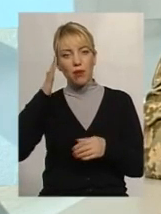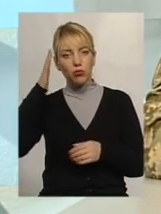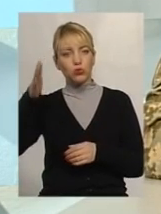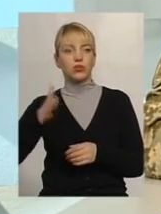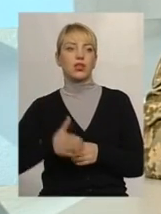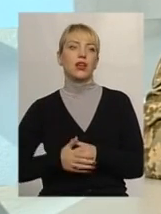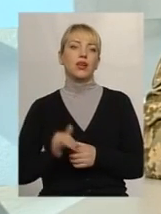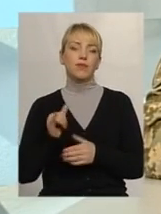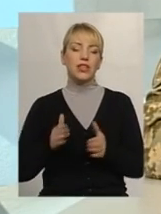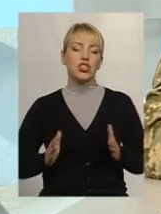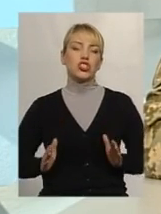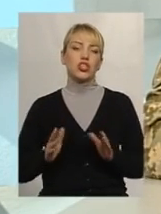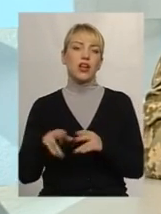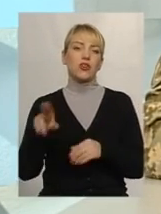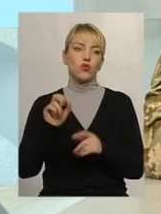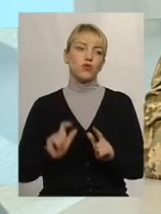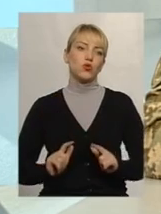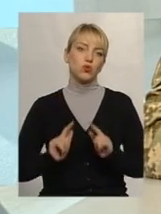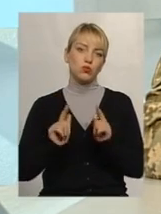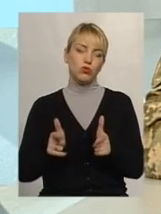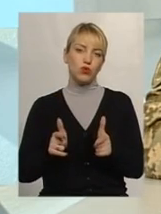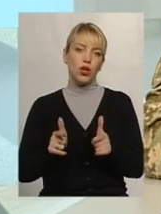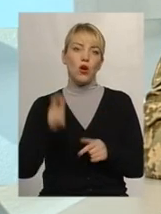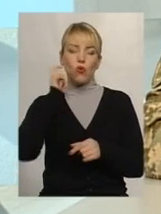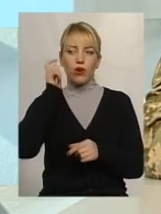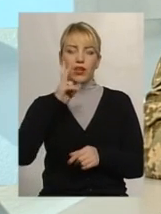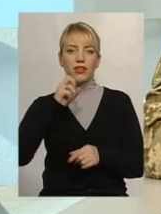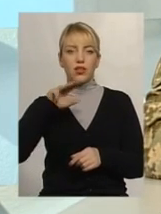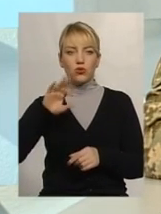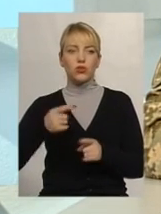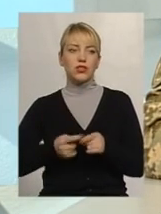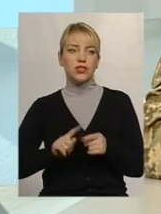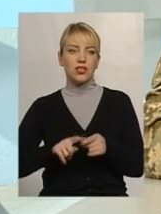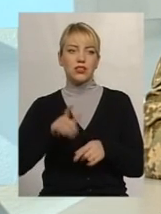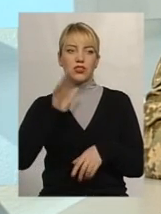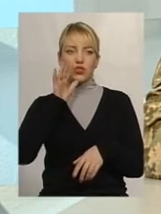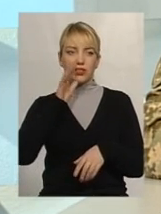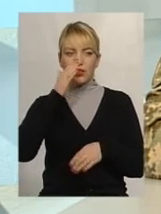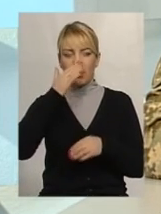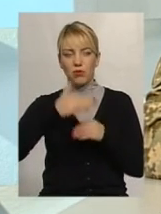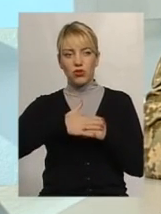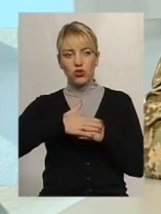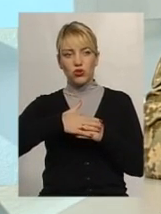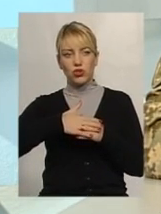шлях вступу України в НАТО – це найближча